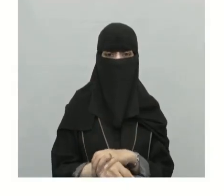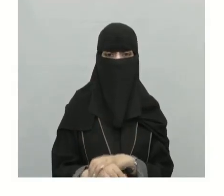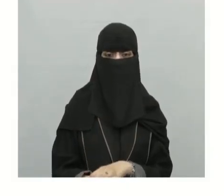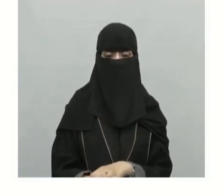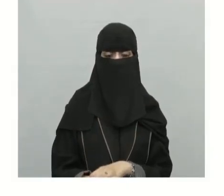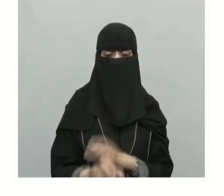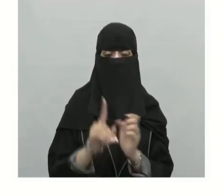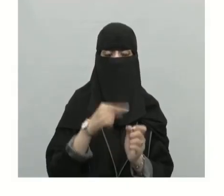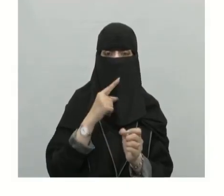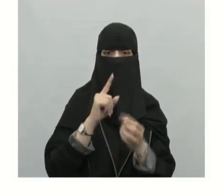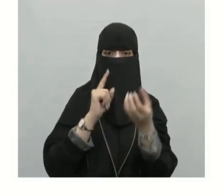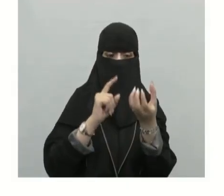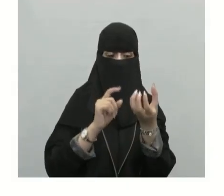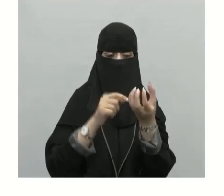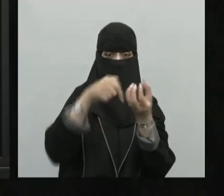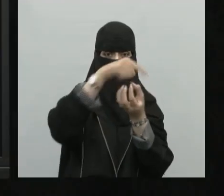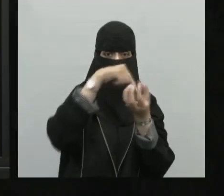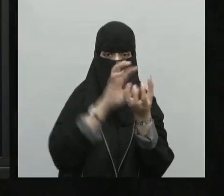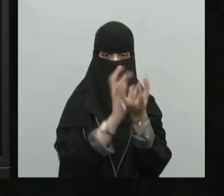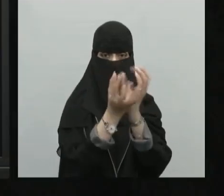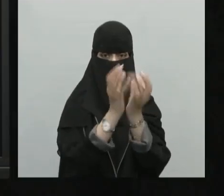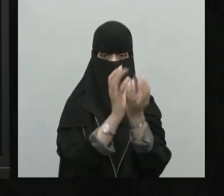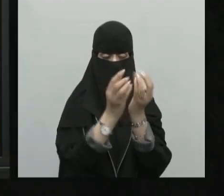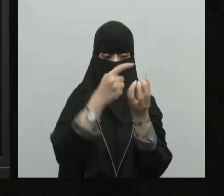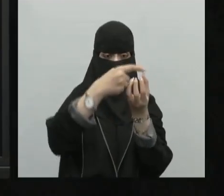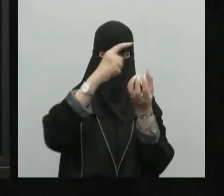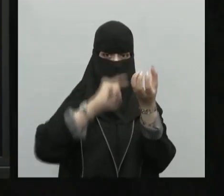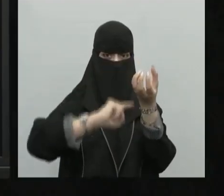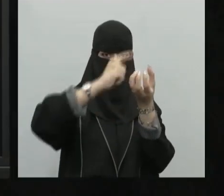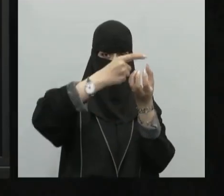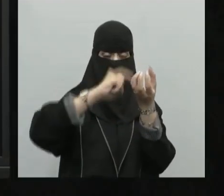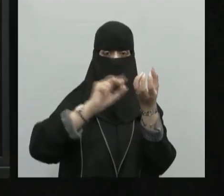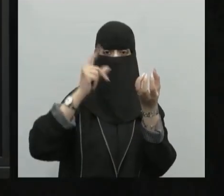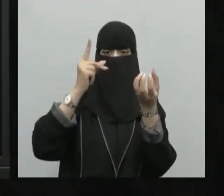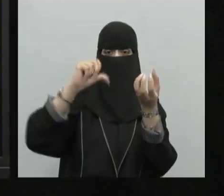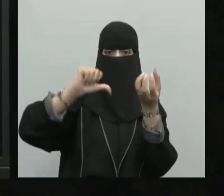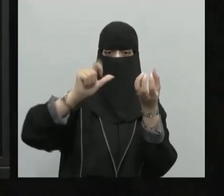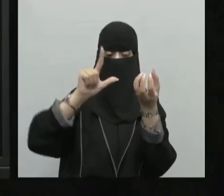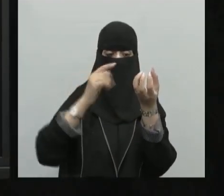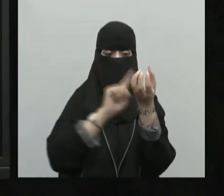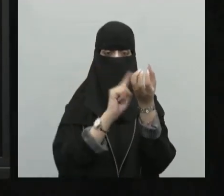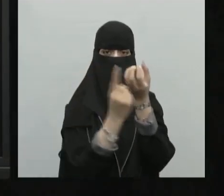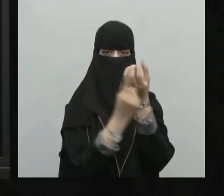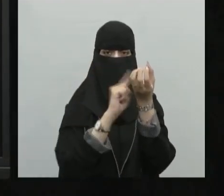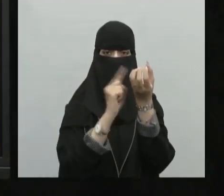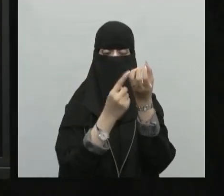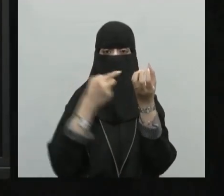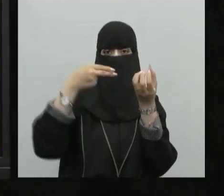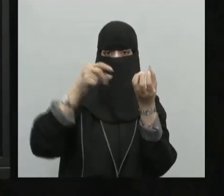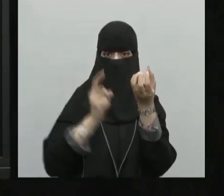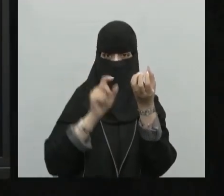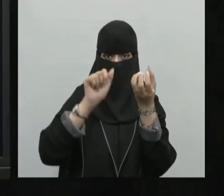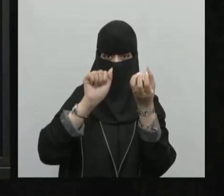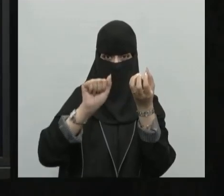أنها من خلال أيضا دوائر العرض نستطيع أن نحدد المواقع كما هو الحال